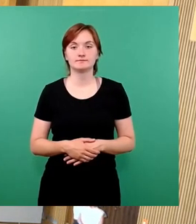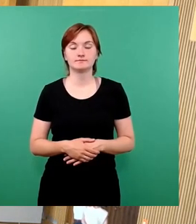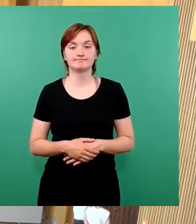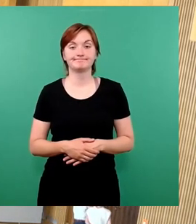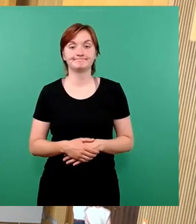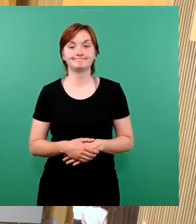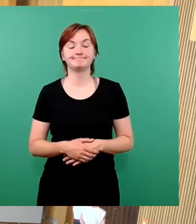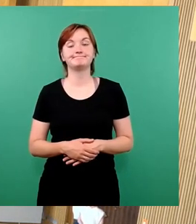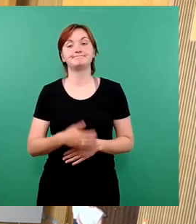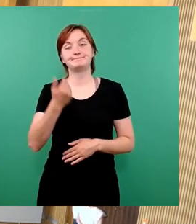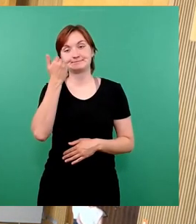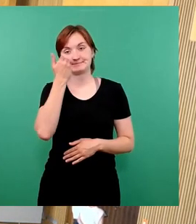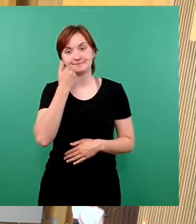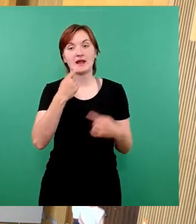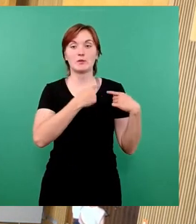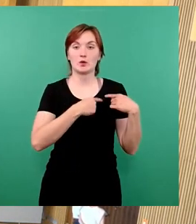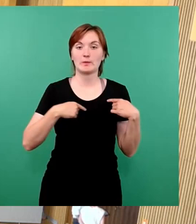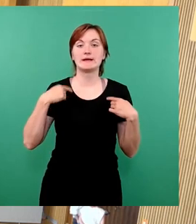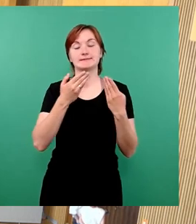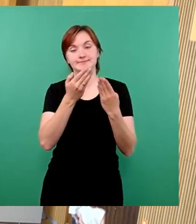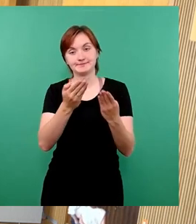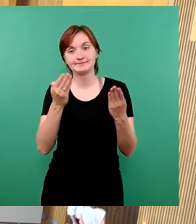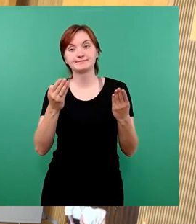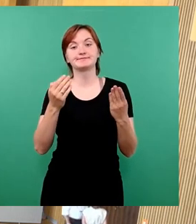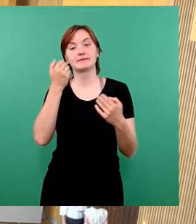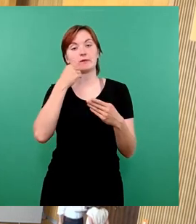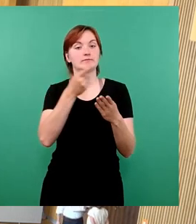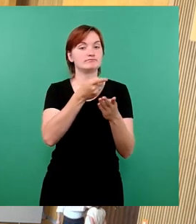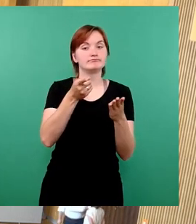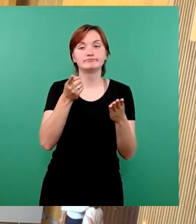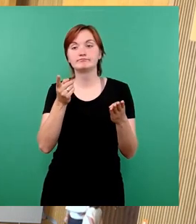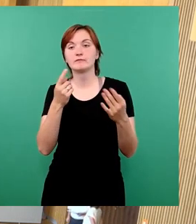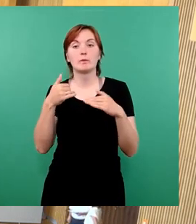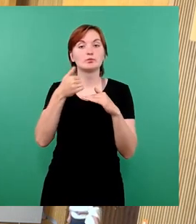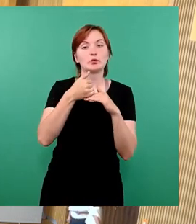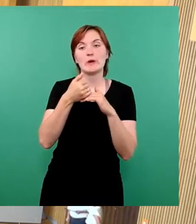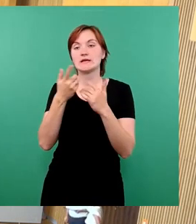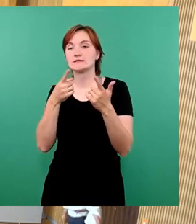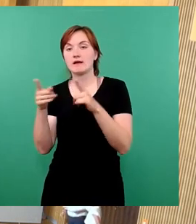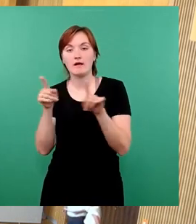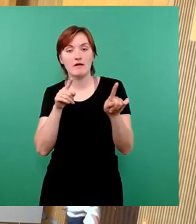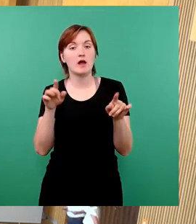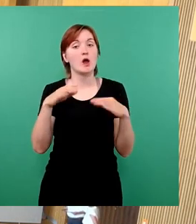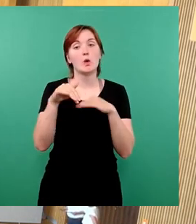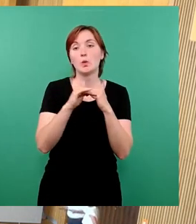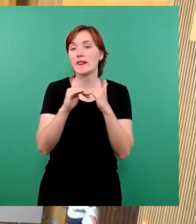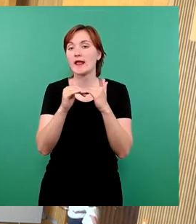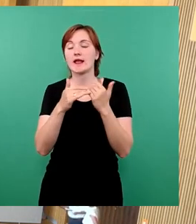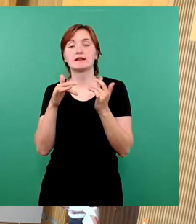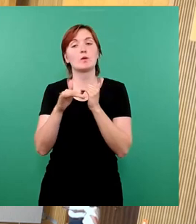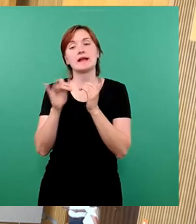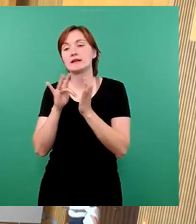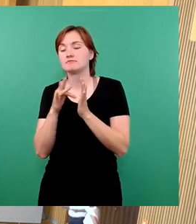Sehr geehrter Herr Oberbürgermeister Hilbert, sehr geehrte Beigeordnete, Bürgermeisterinnen und Bürgermeister, sehr geehrte Kolleginnen und Kollegen im